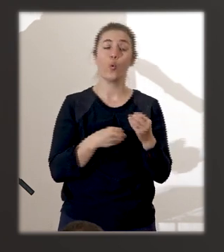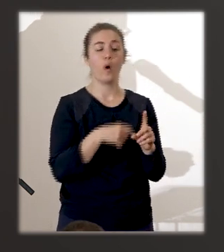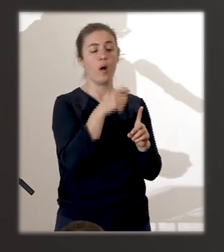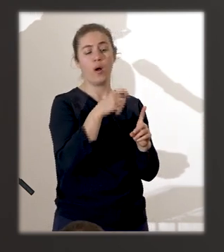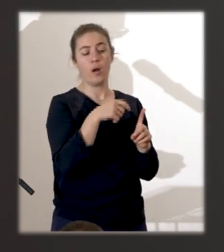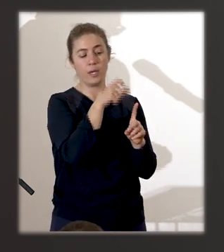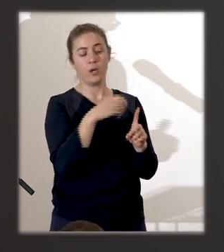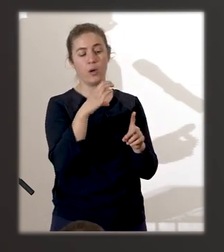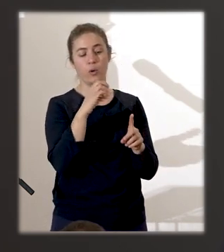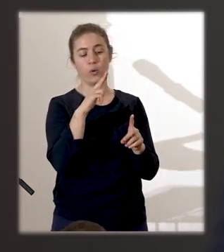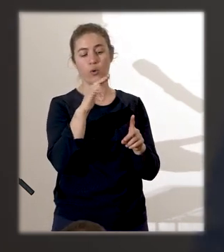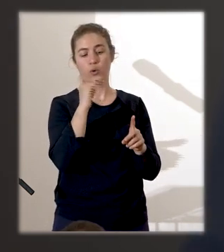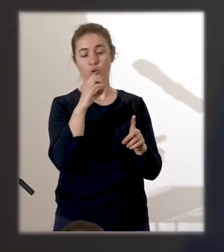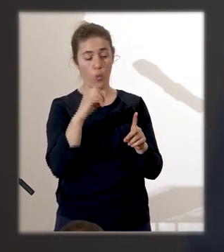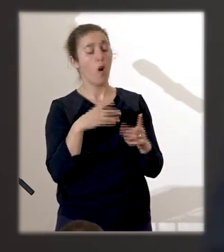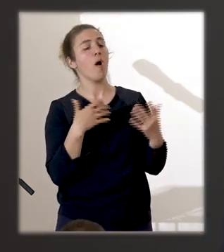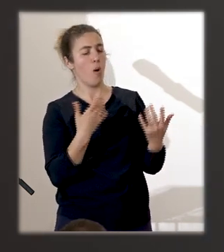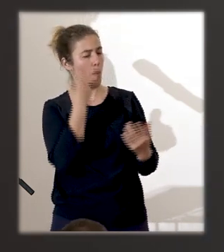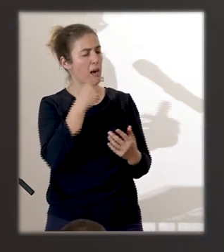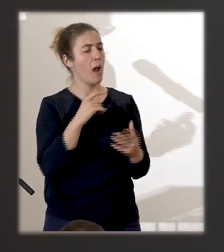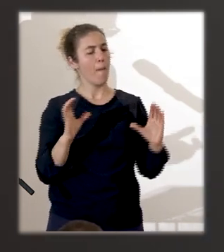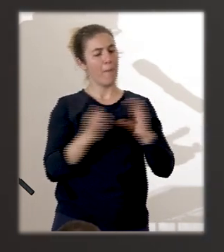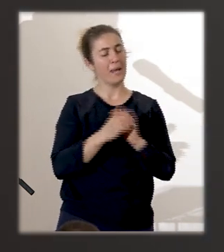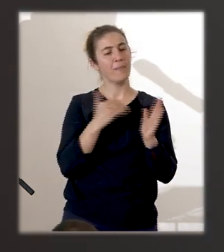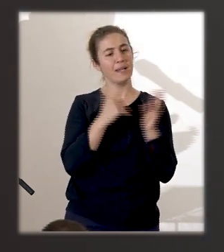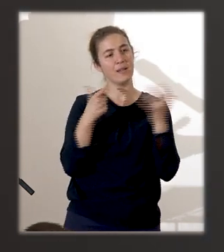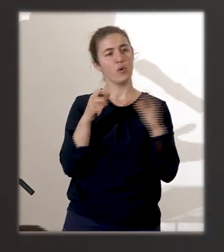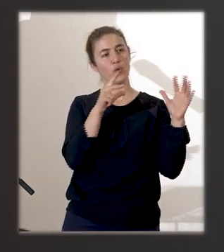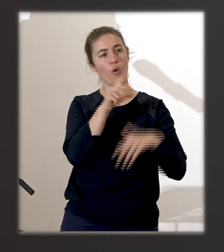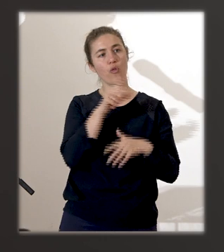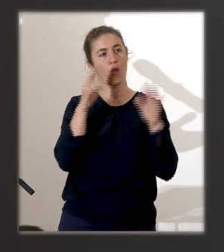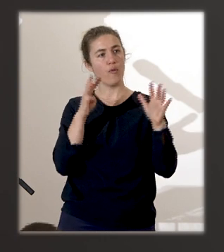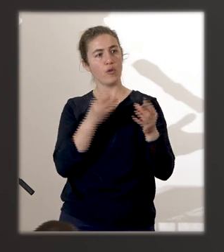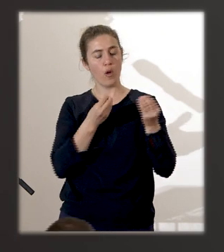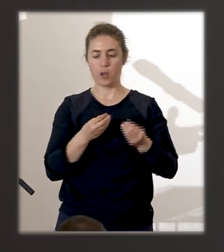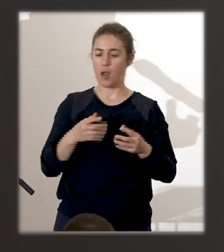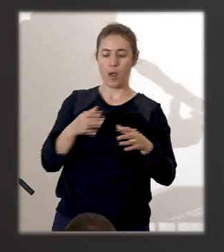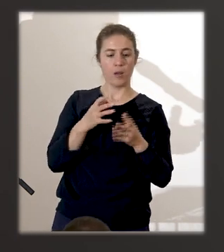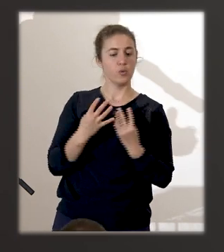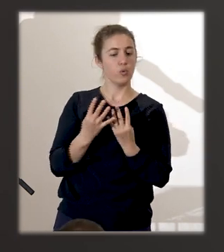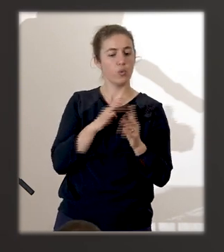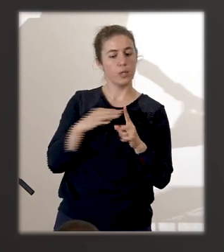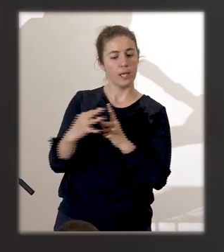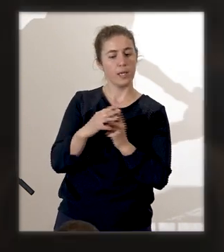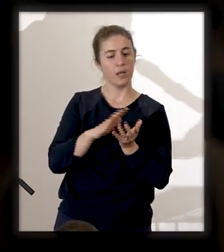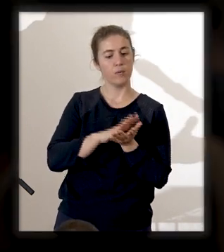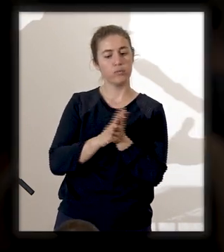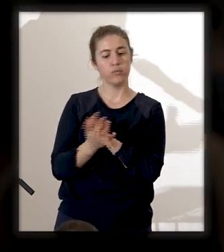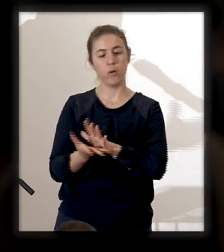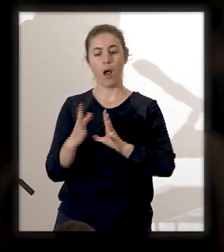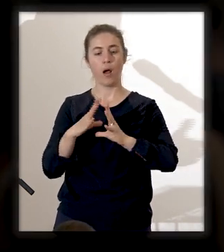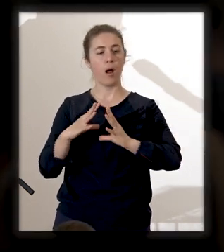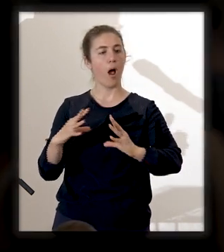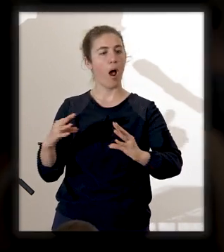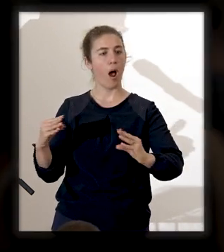la paix de 1739 est présentée comme un événement stabilisateur de la société jamaïcaine avec, d'un